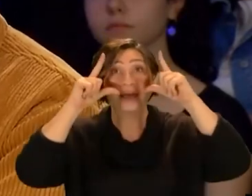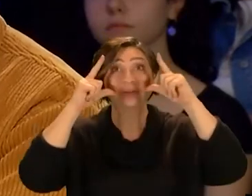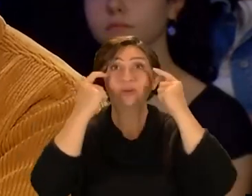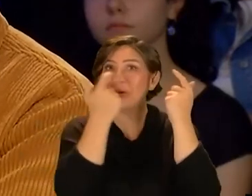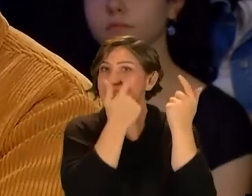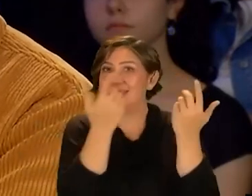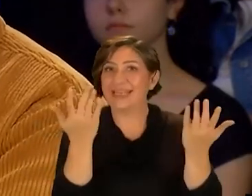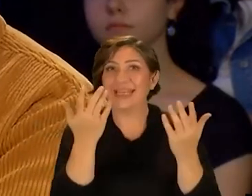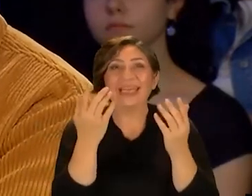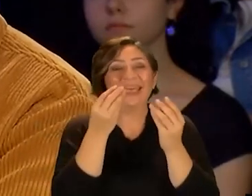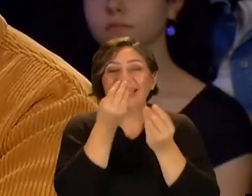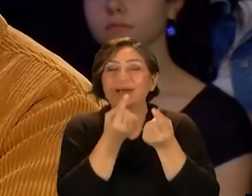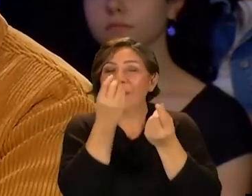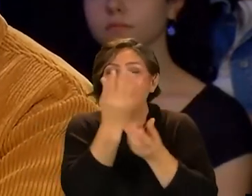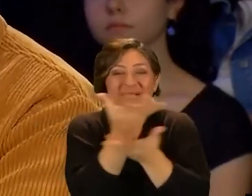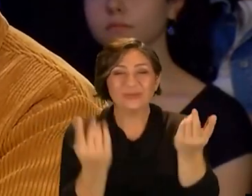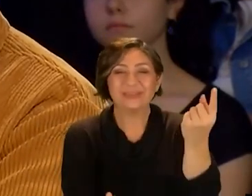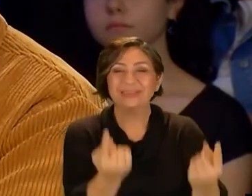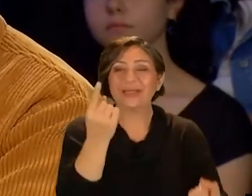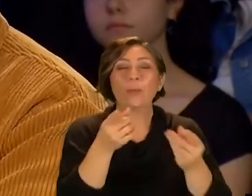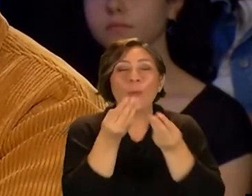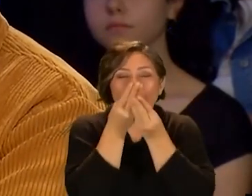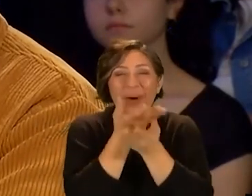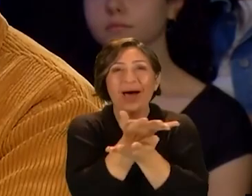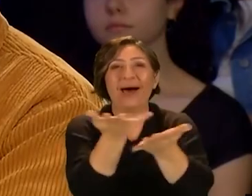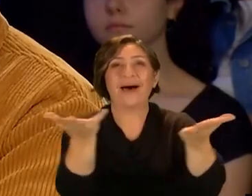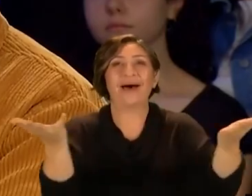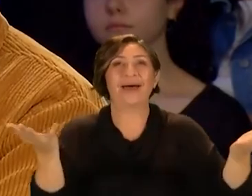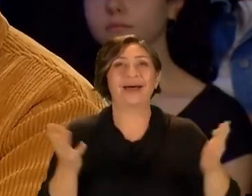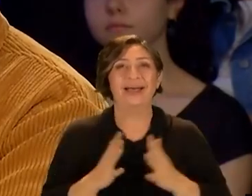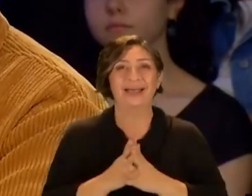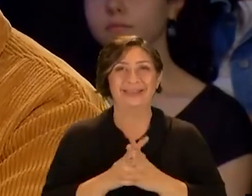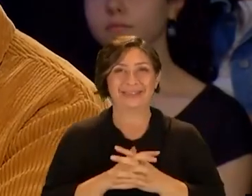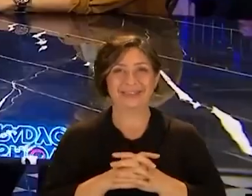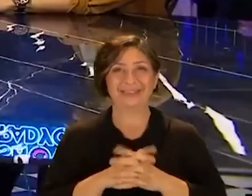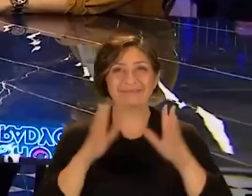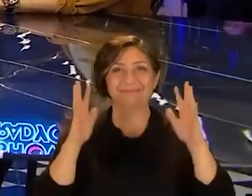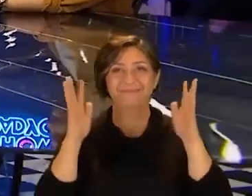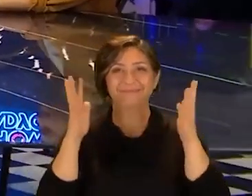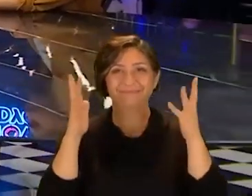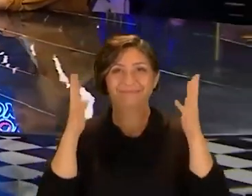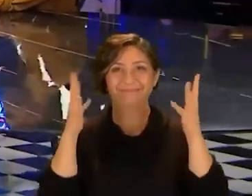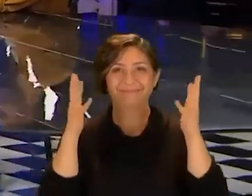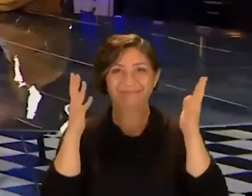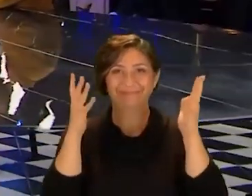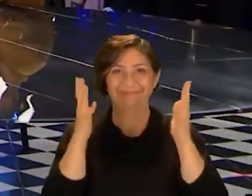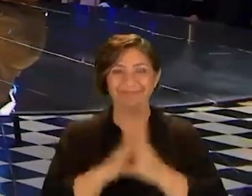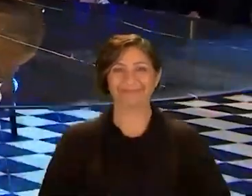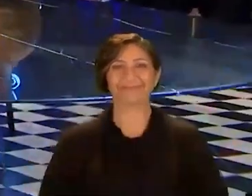Gözlerinin Kırlarını Bu Bahara Aç Evet